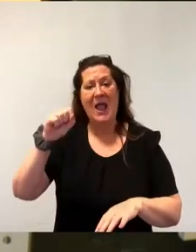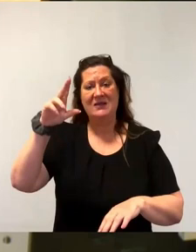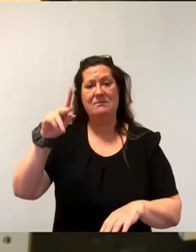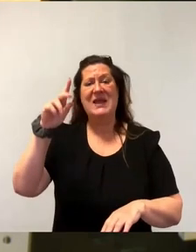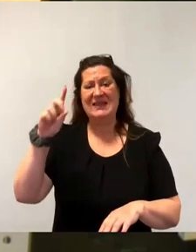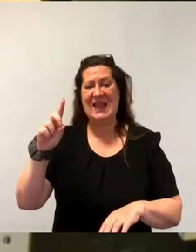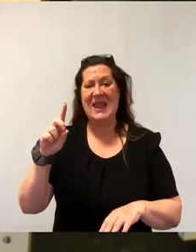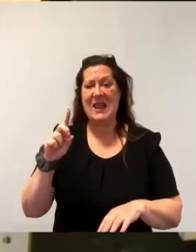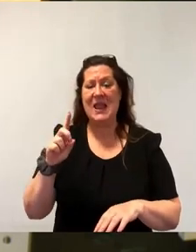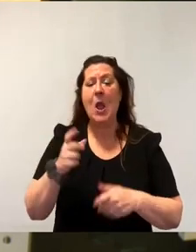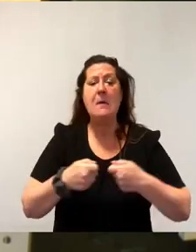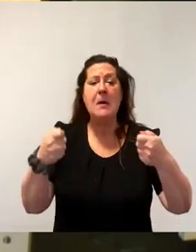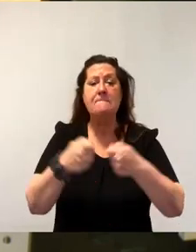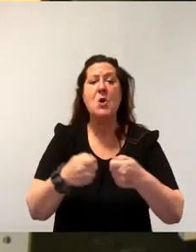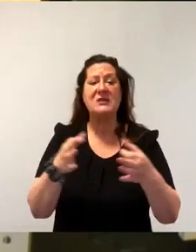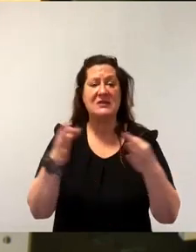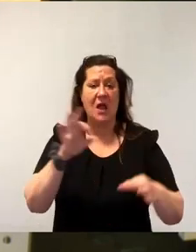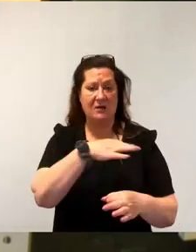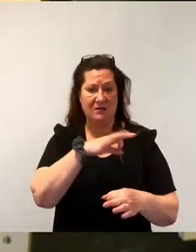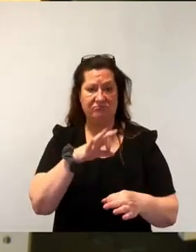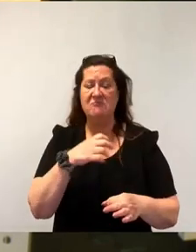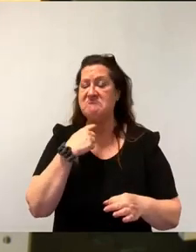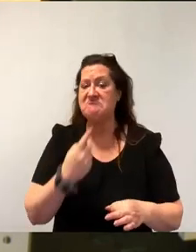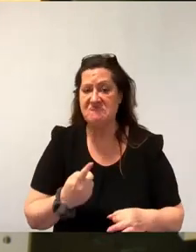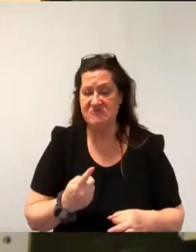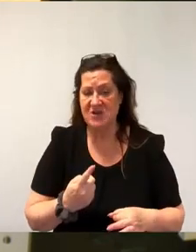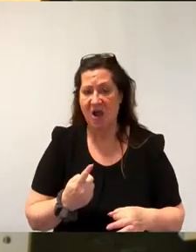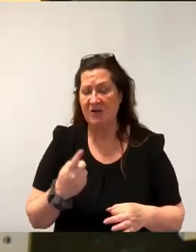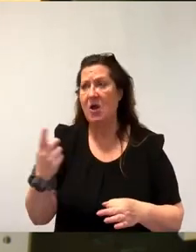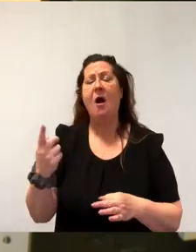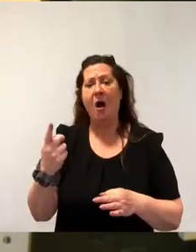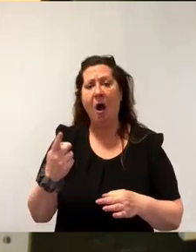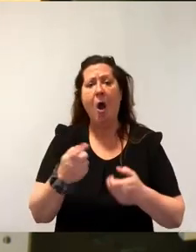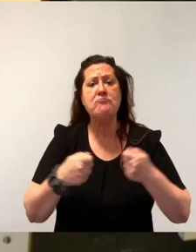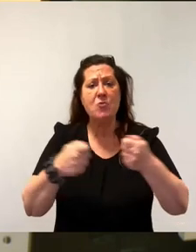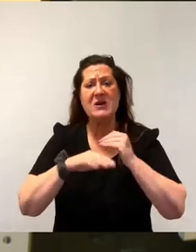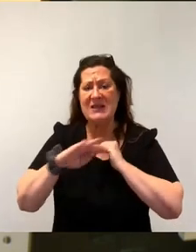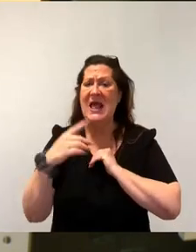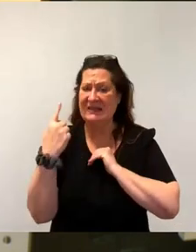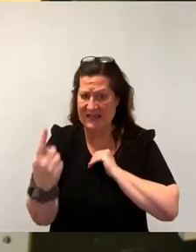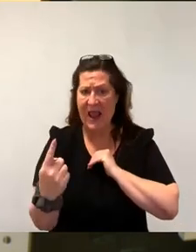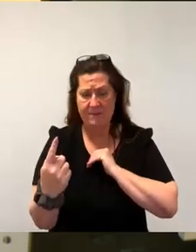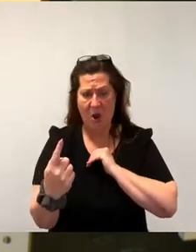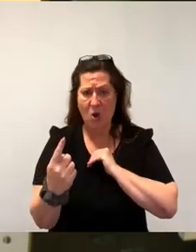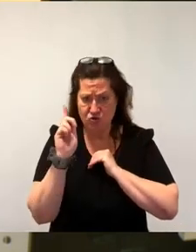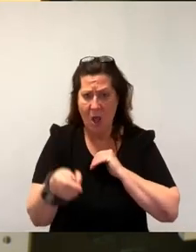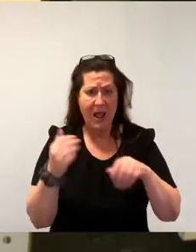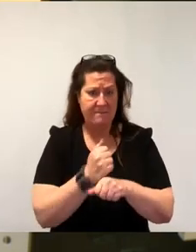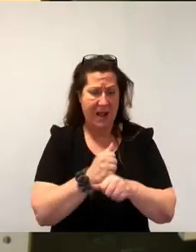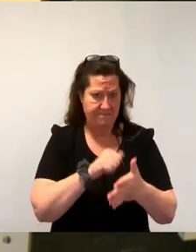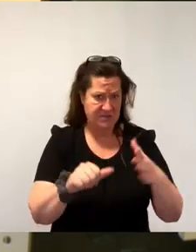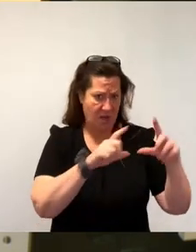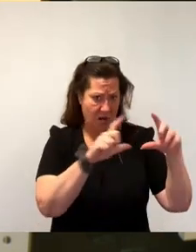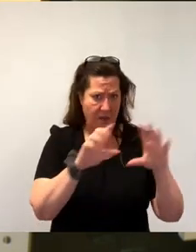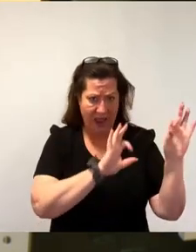Bärbel Baas rief die Bundesländer dazu auf, bei der Einführung einer Bezahlkarte für Asylbewerber nicht